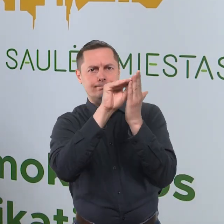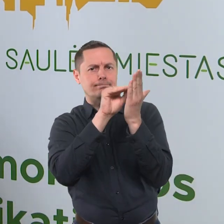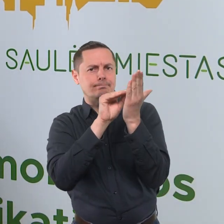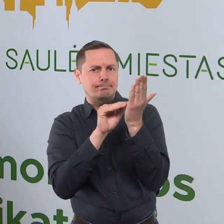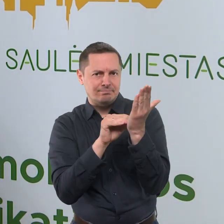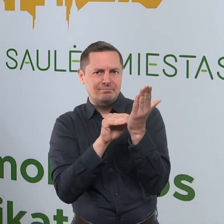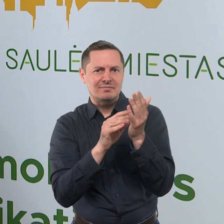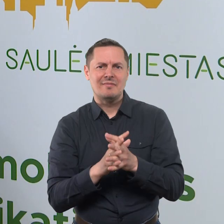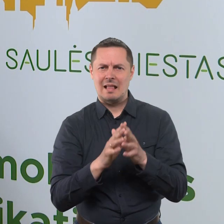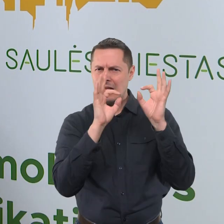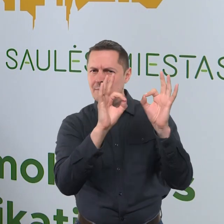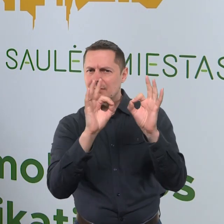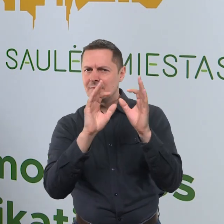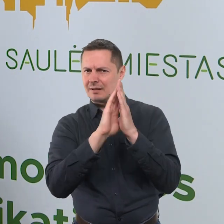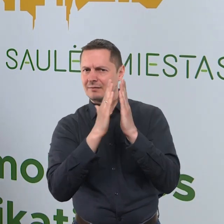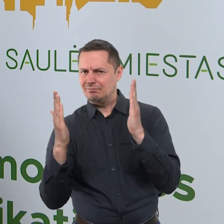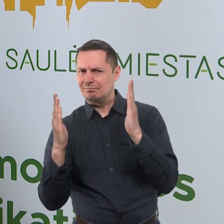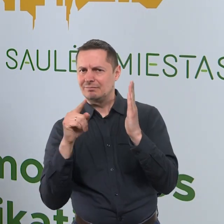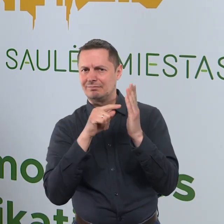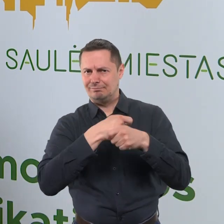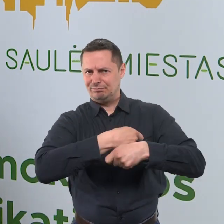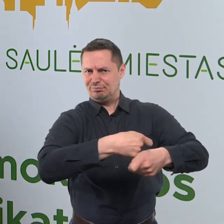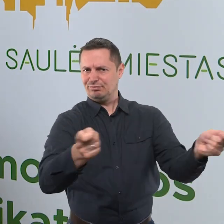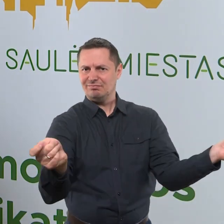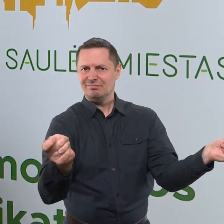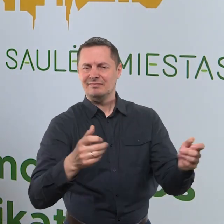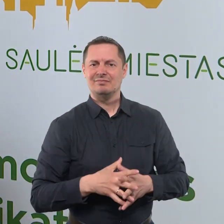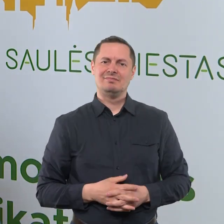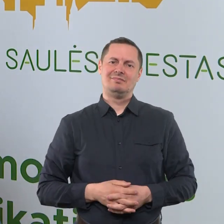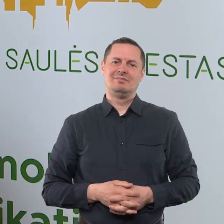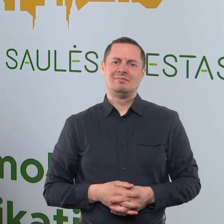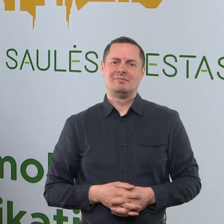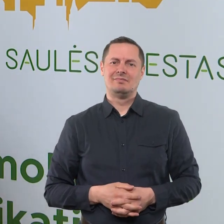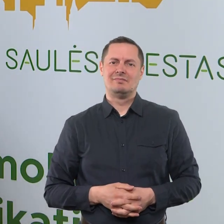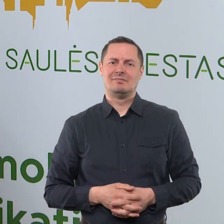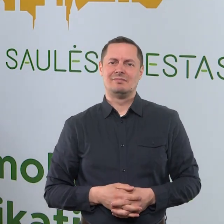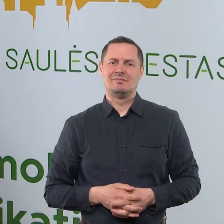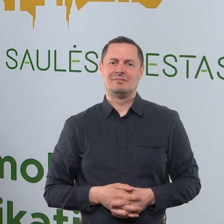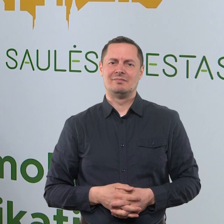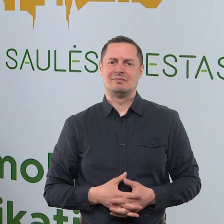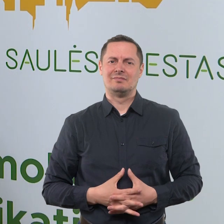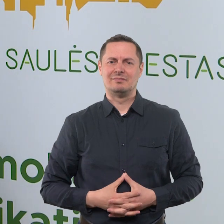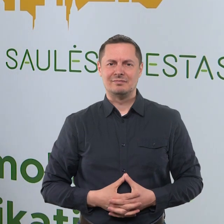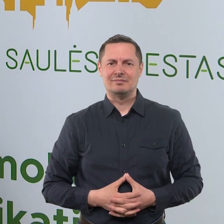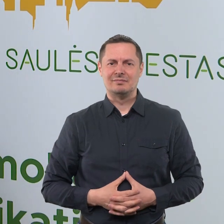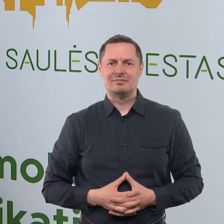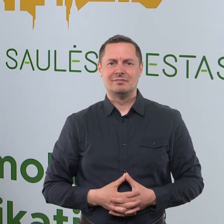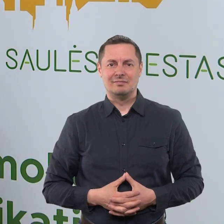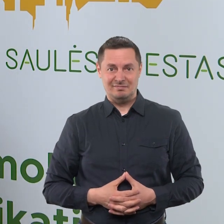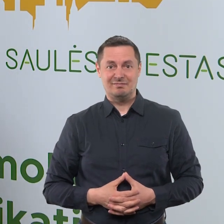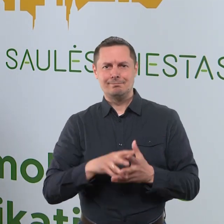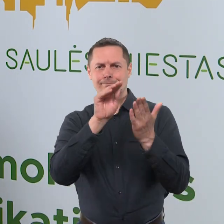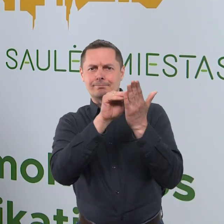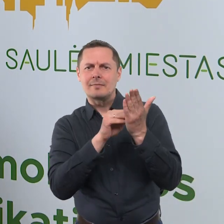parengtas skrajutė, tiesiog lanksinukas, kur bus parašoma,